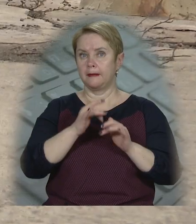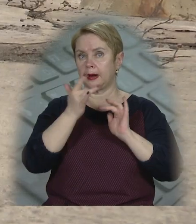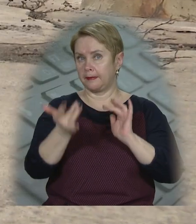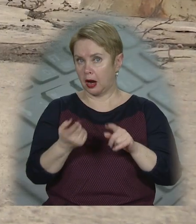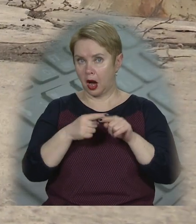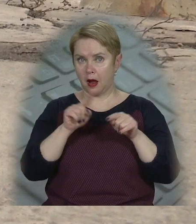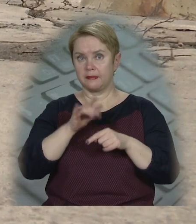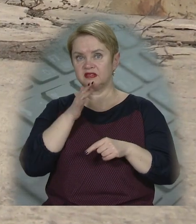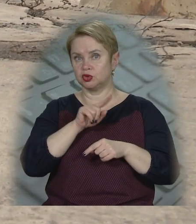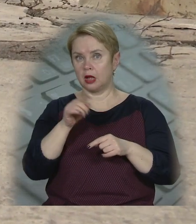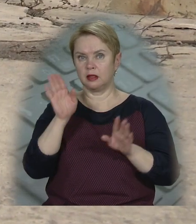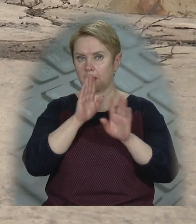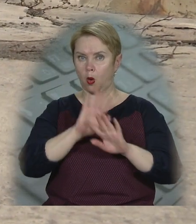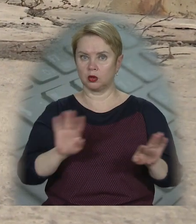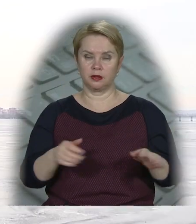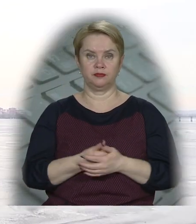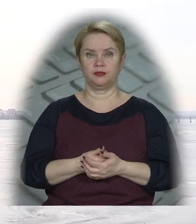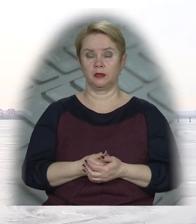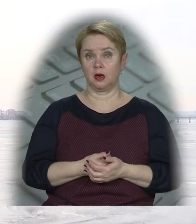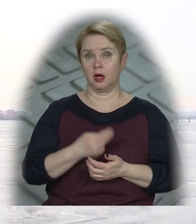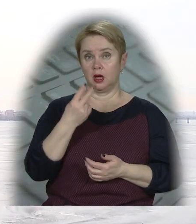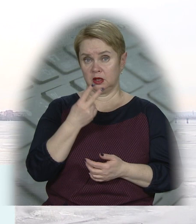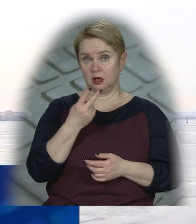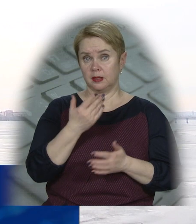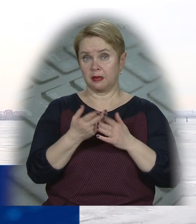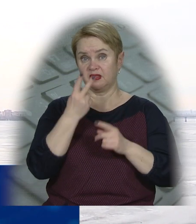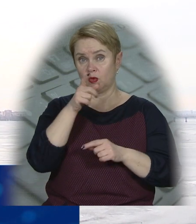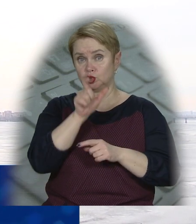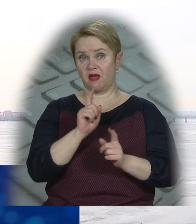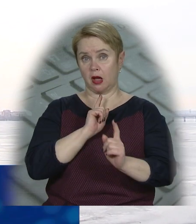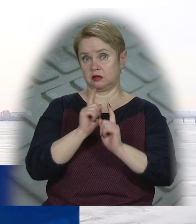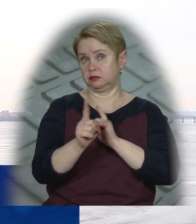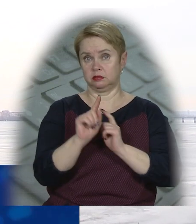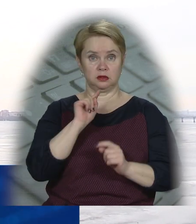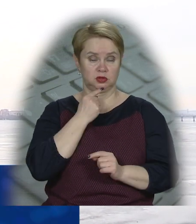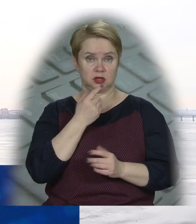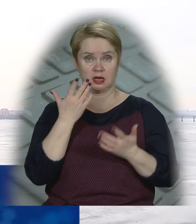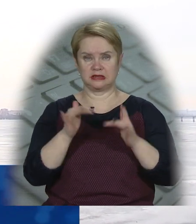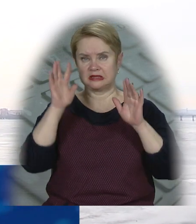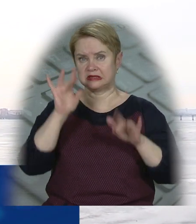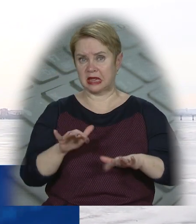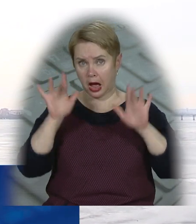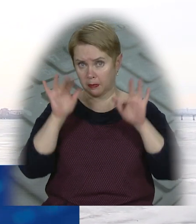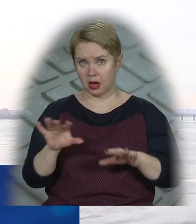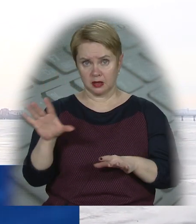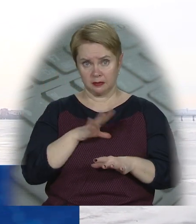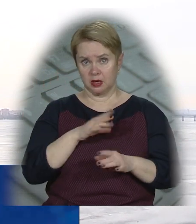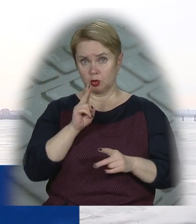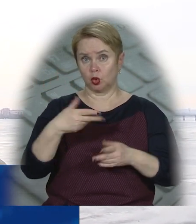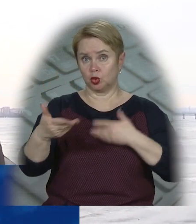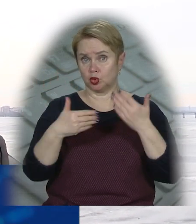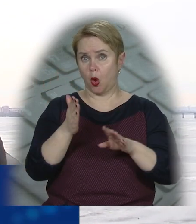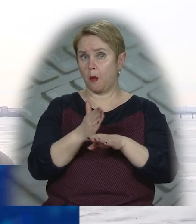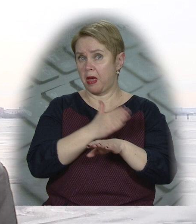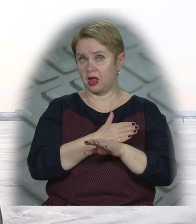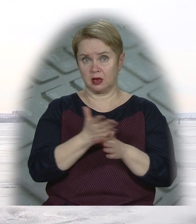переправи і особливо під час негоди. Ну, от двом людям тут розійтись проблематично. Коли от були снігопади, тут, якщо хто